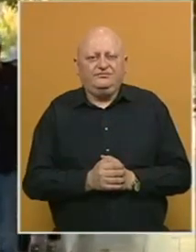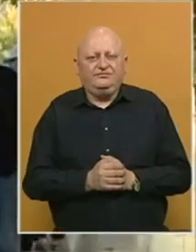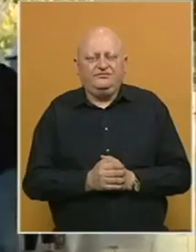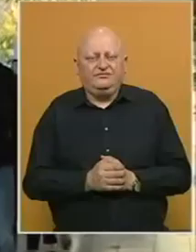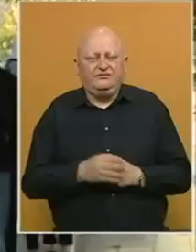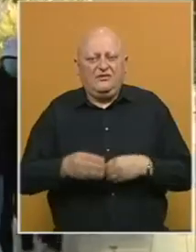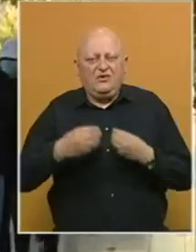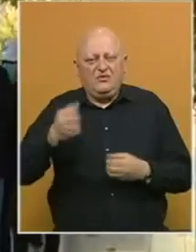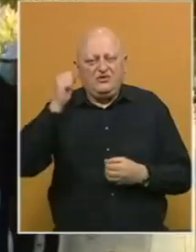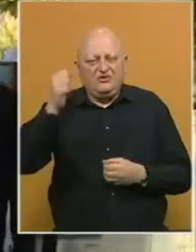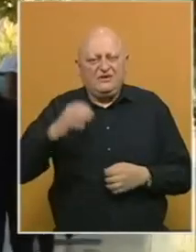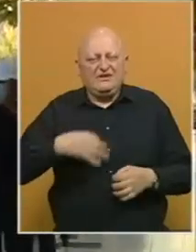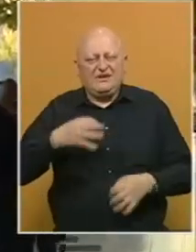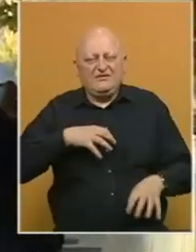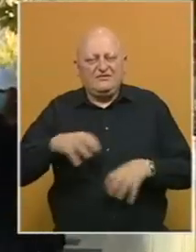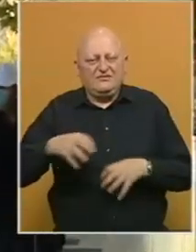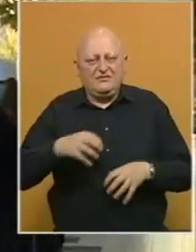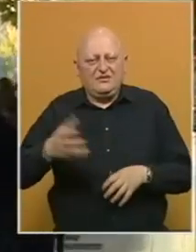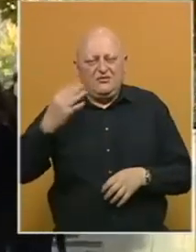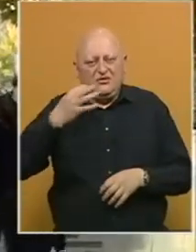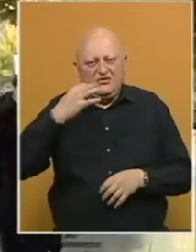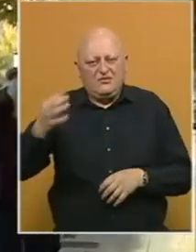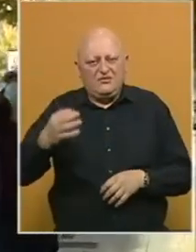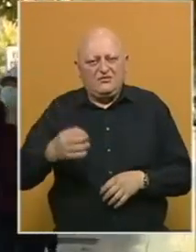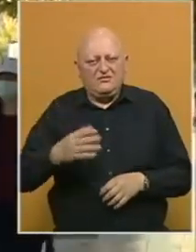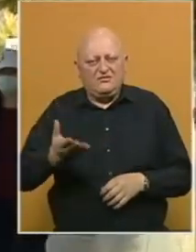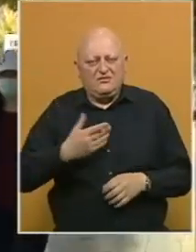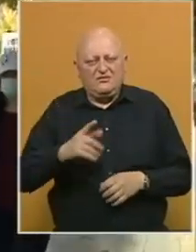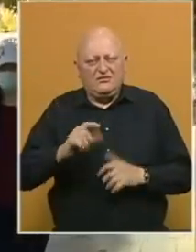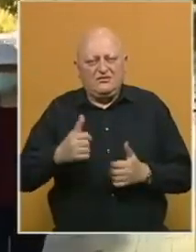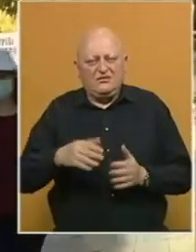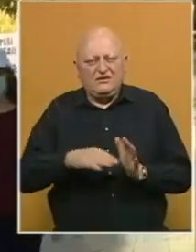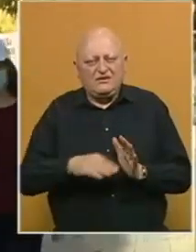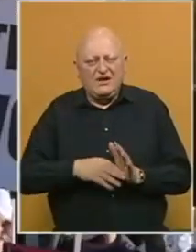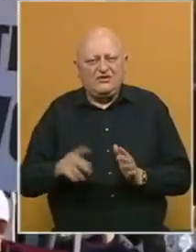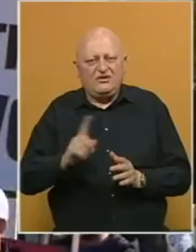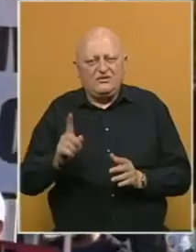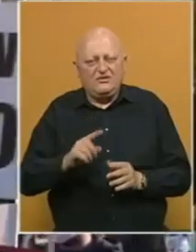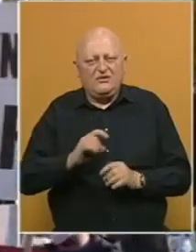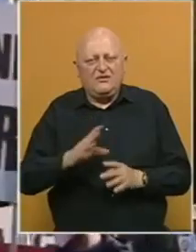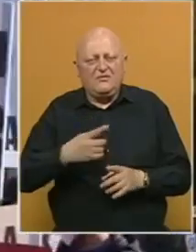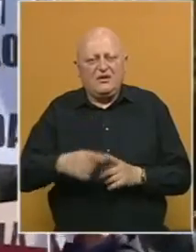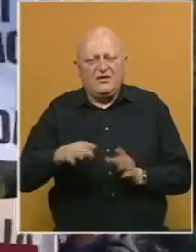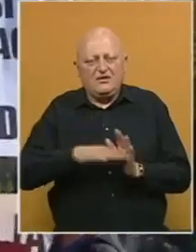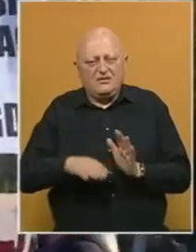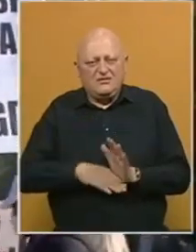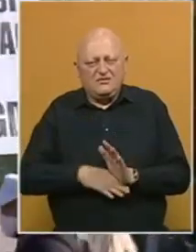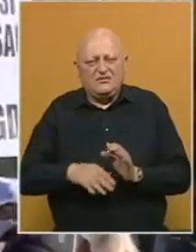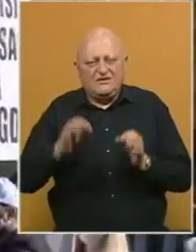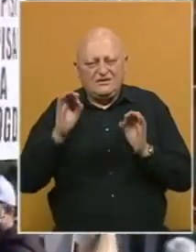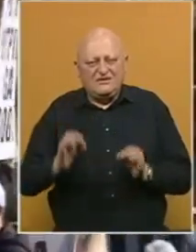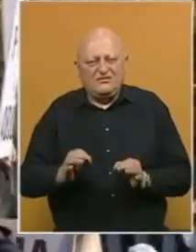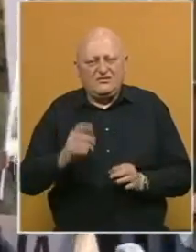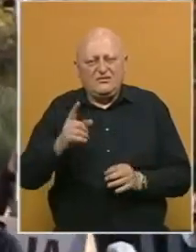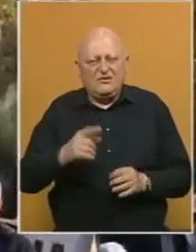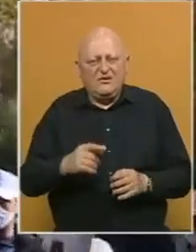Priča o Štrajku zdravstvenih radnika proteklih dana se ola se na jednom ili zakonit ili ne. Bez obzira na zakonitost, jedno je sigurno,